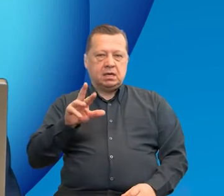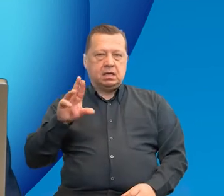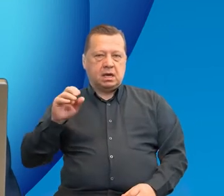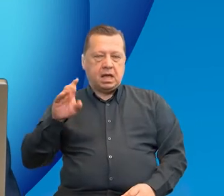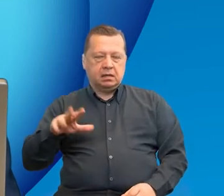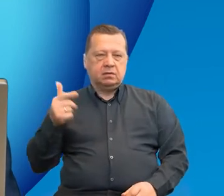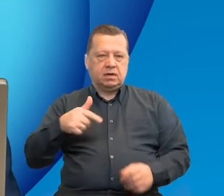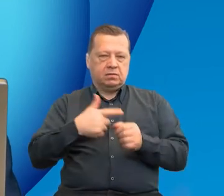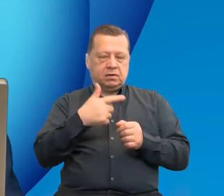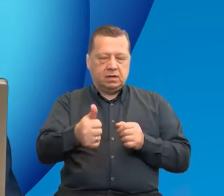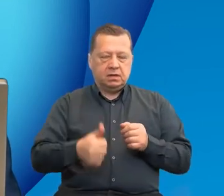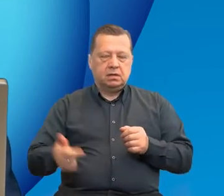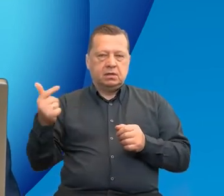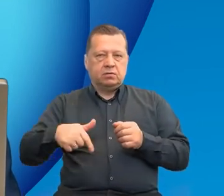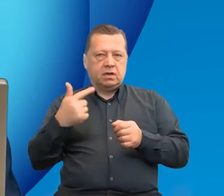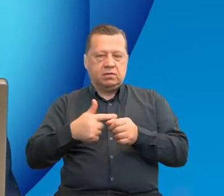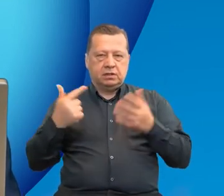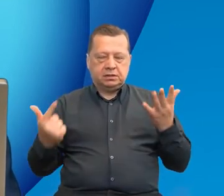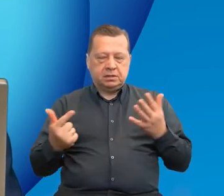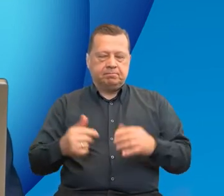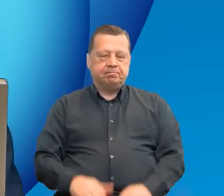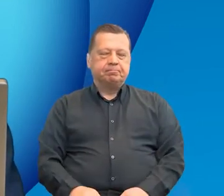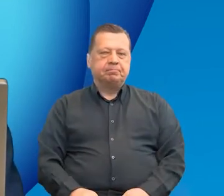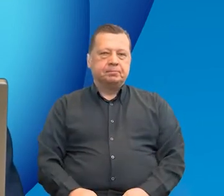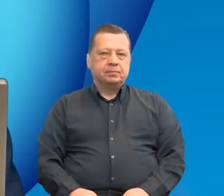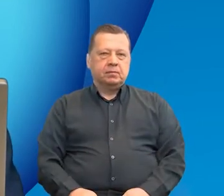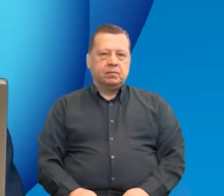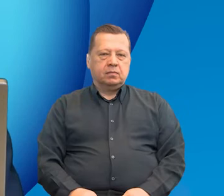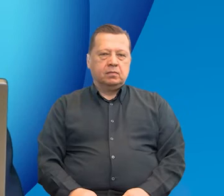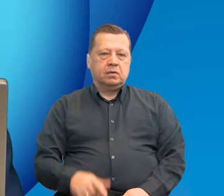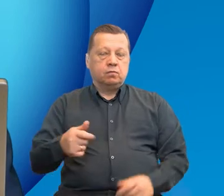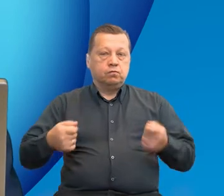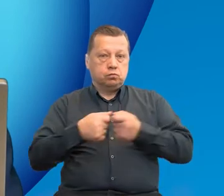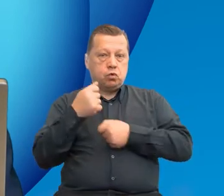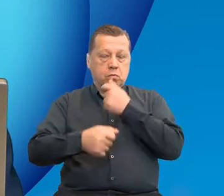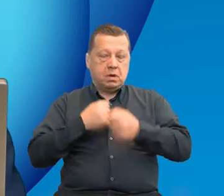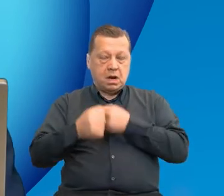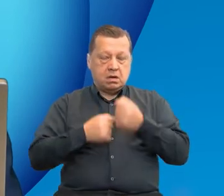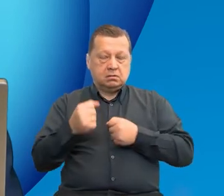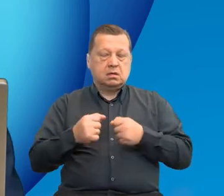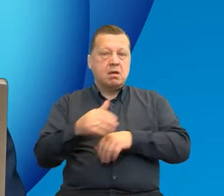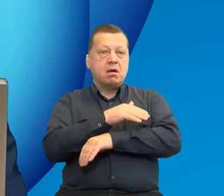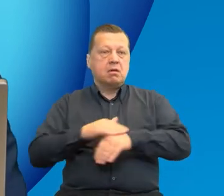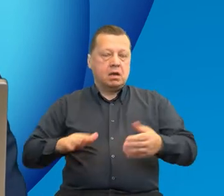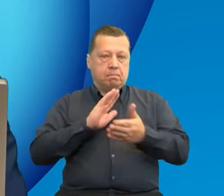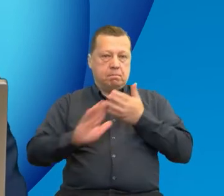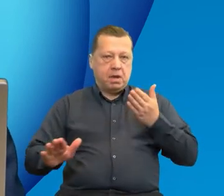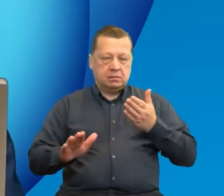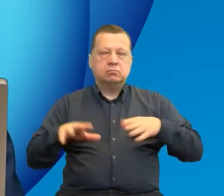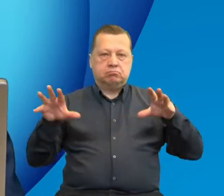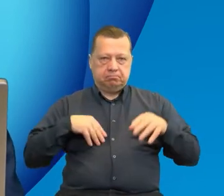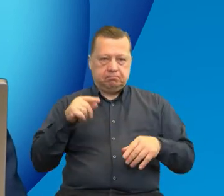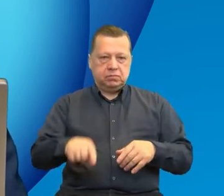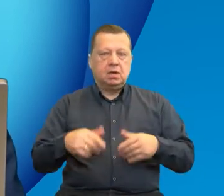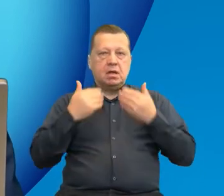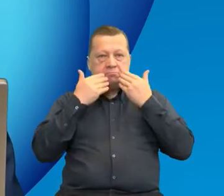2021-2027. Możliwości współpracy ponad granicami. Cieszę się, że możemy spotkać się